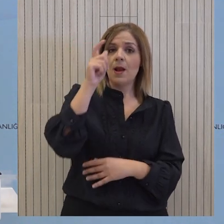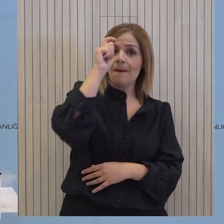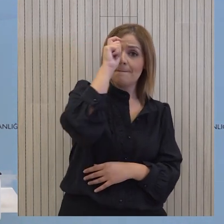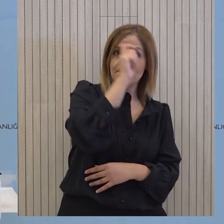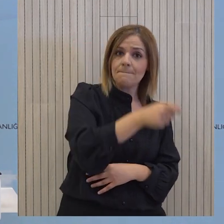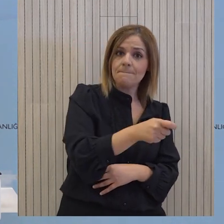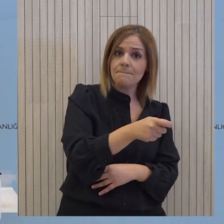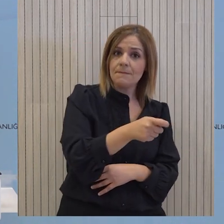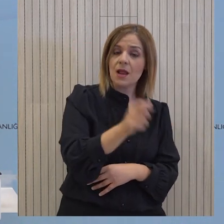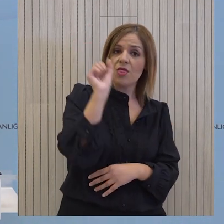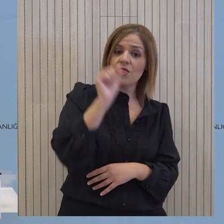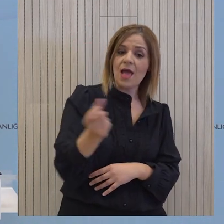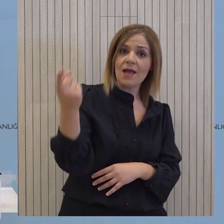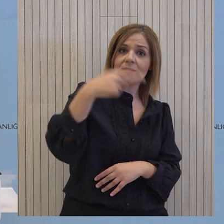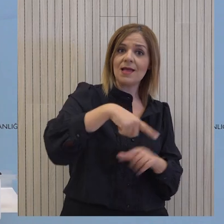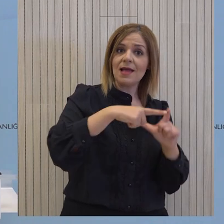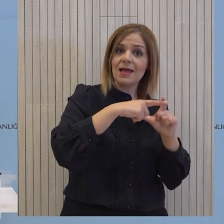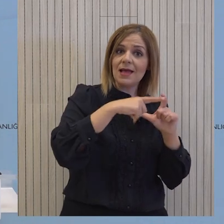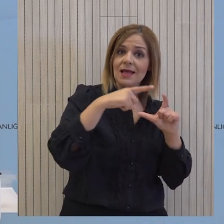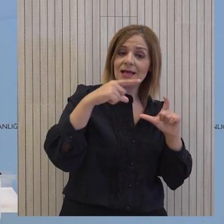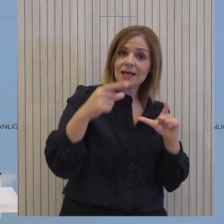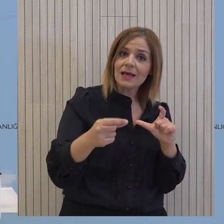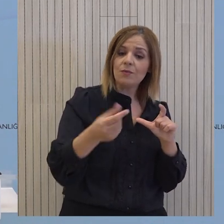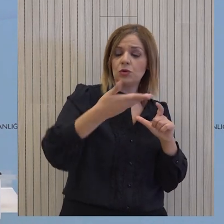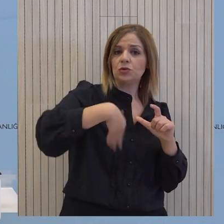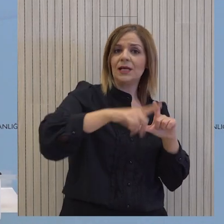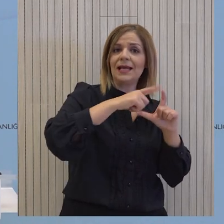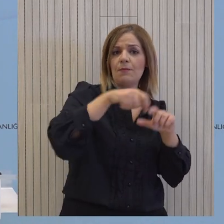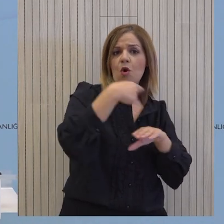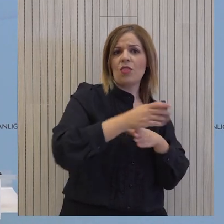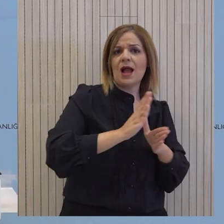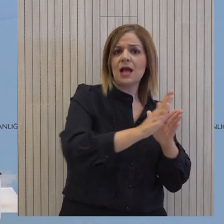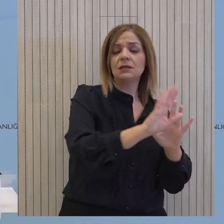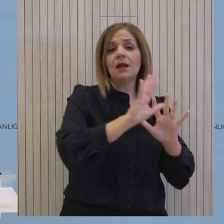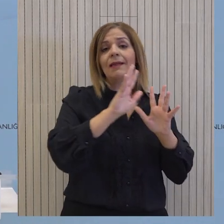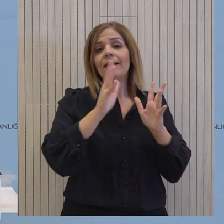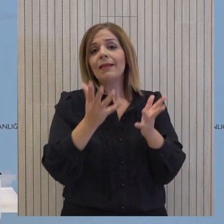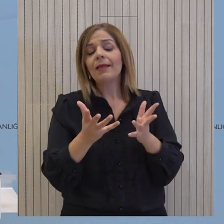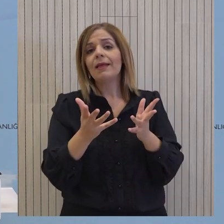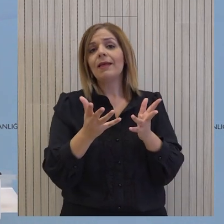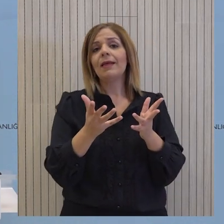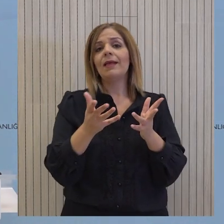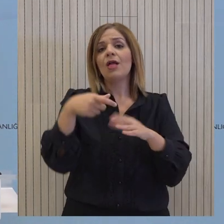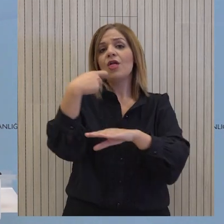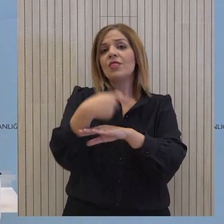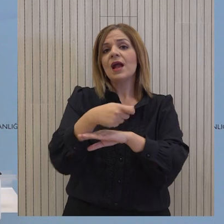έκδοση του στην Κυπριακή Δημοκρατία για να προχωρήσουν οι δικαστικές διαδικασίες, είτε θα προχωρήσει η δικαστική διαδικασία στην Ρώμη,